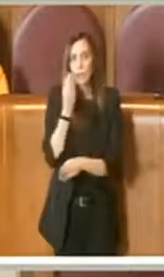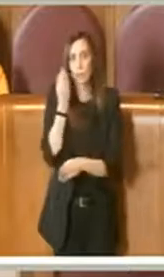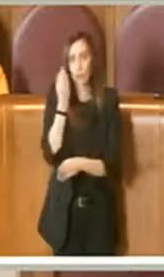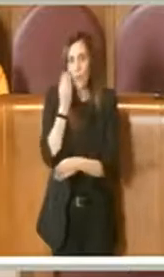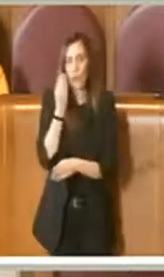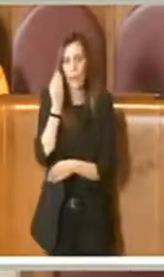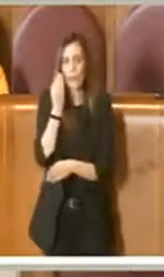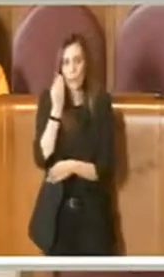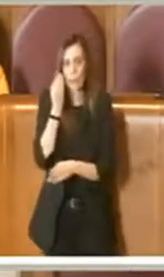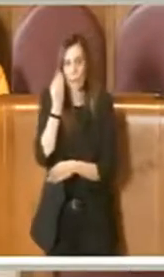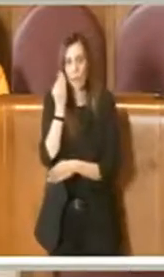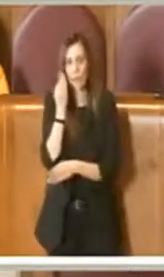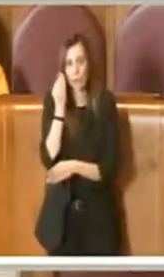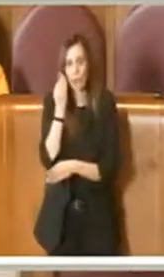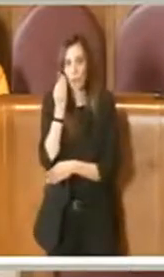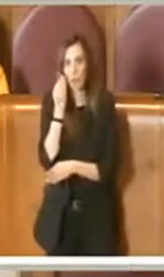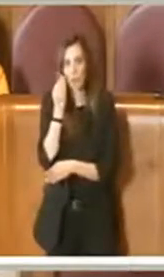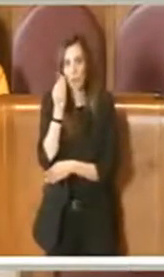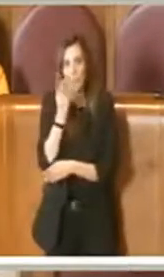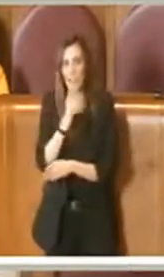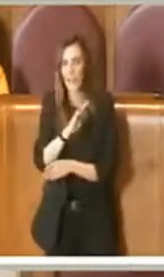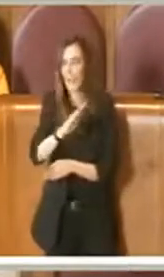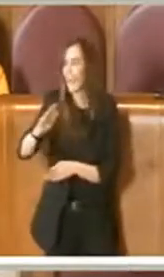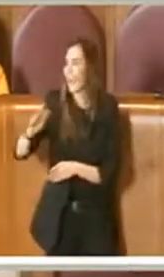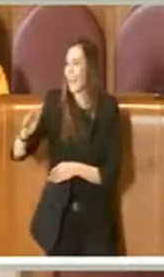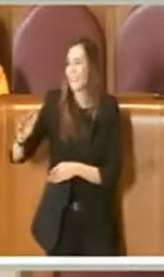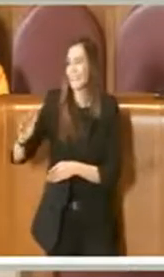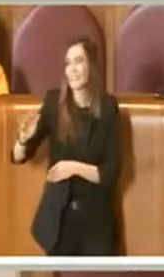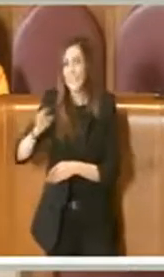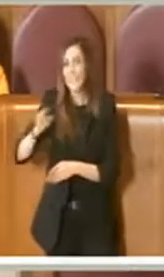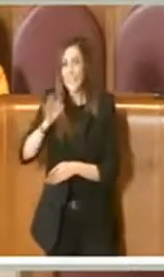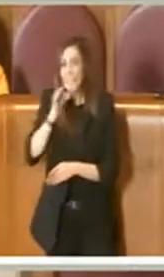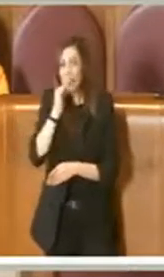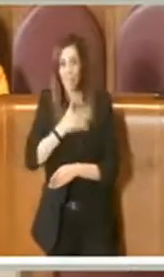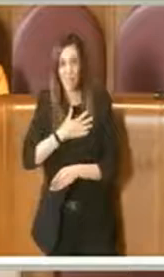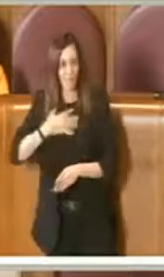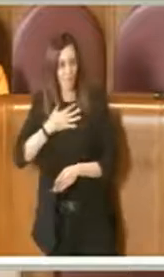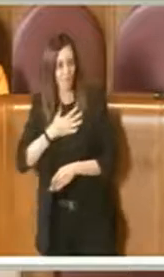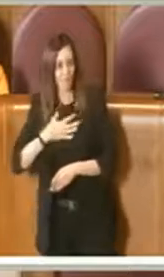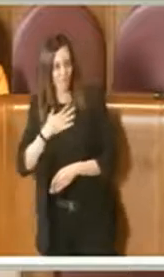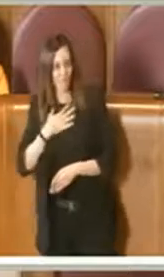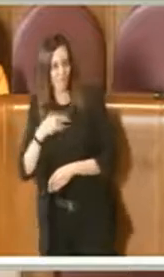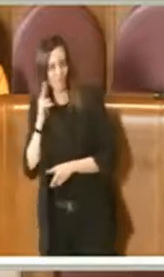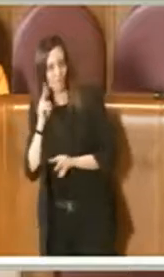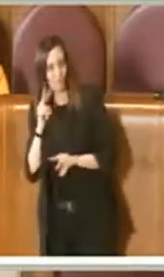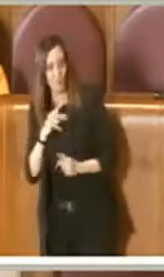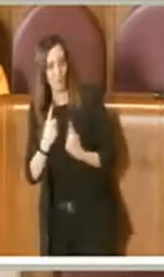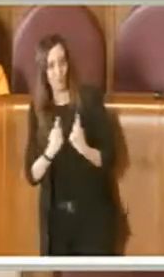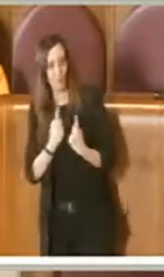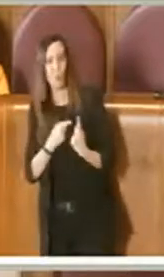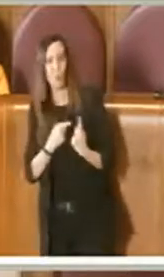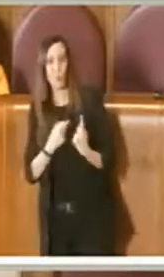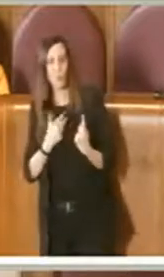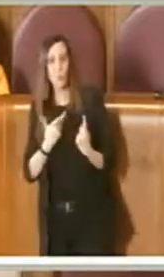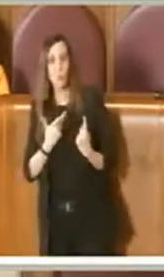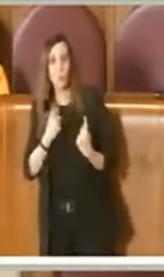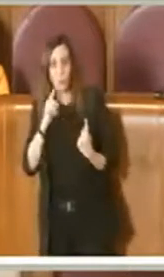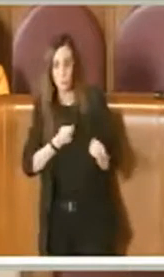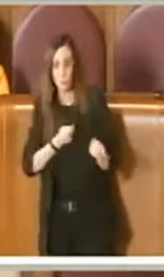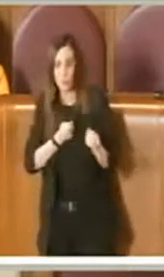agli altri non possa far piacere. Trovo veramente quasi imbarazzanti le